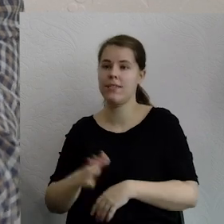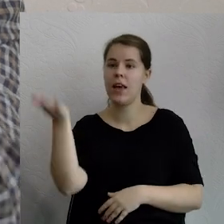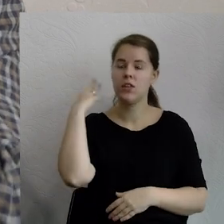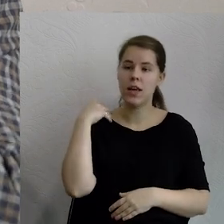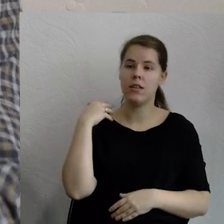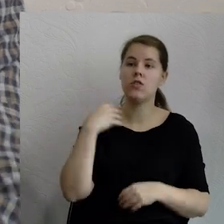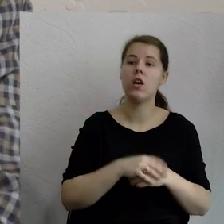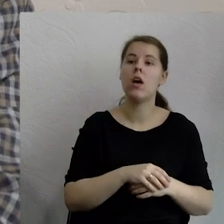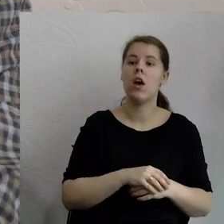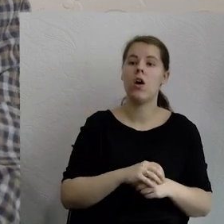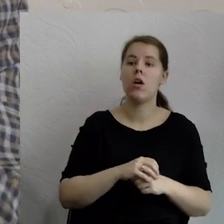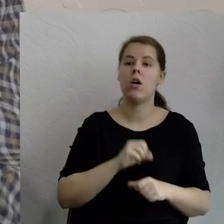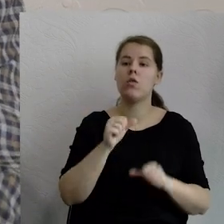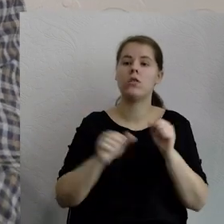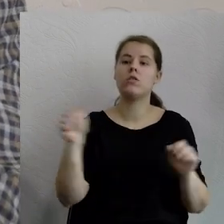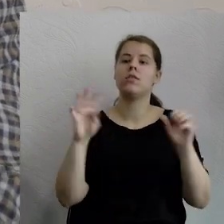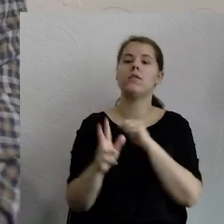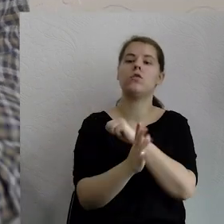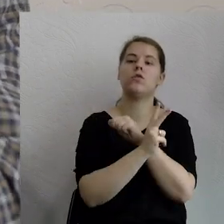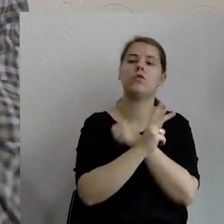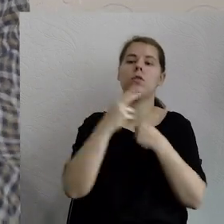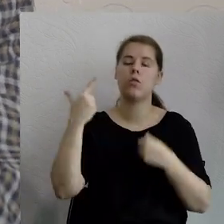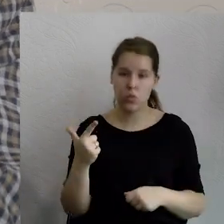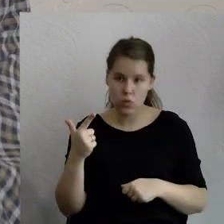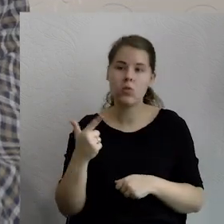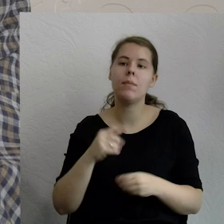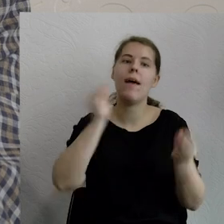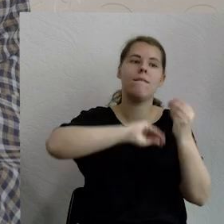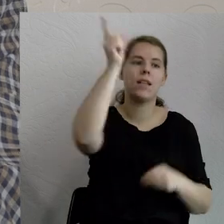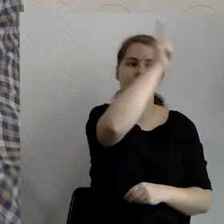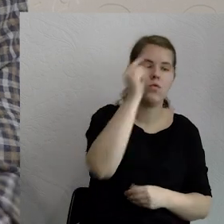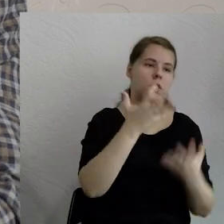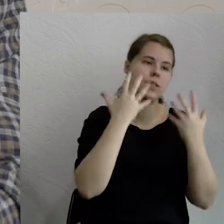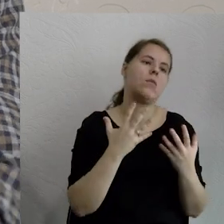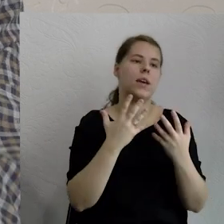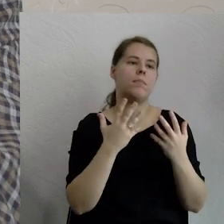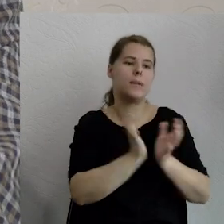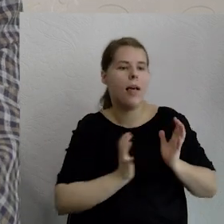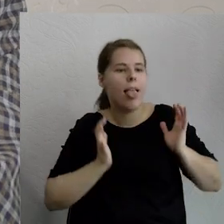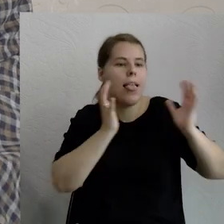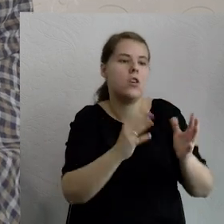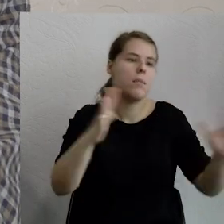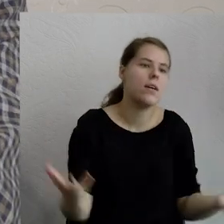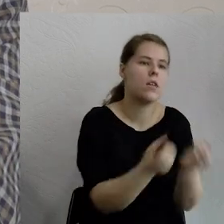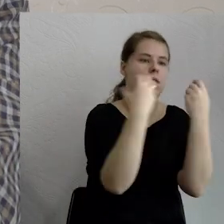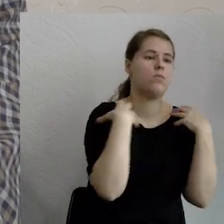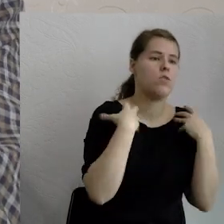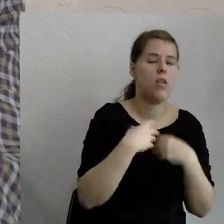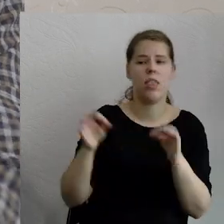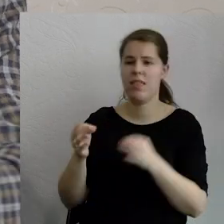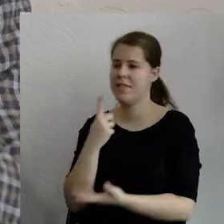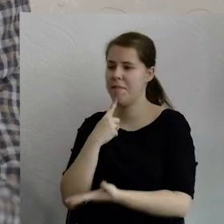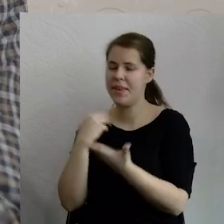dochody, znacznie niższe wtedy niż teraz mamy, na to, żeby ratować przyrodę. Tak deklarowali przynajmniej ludzie